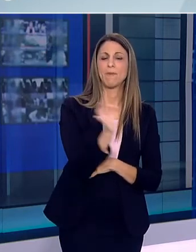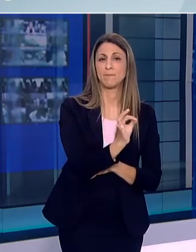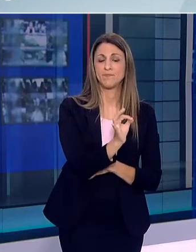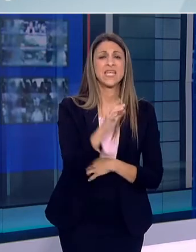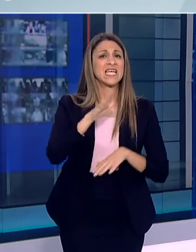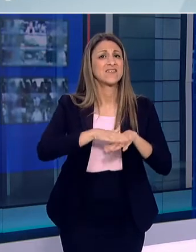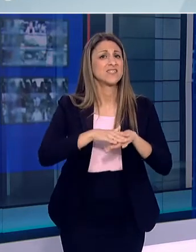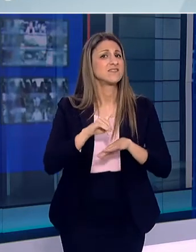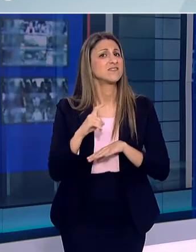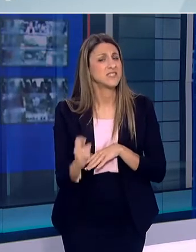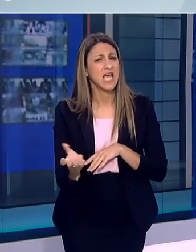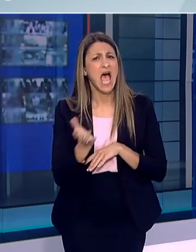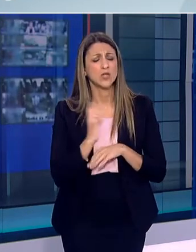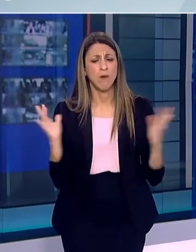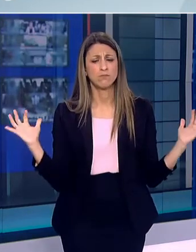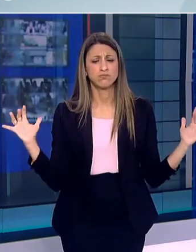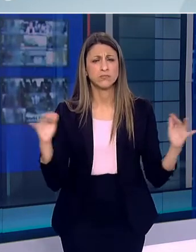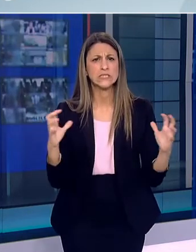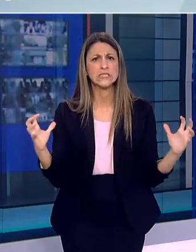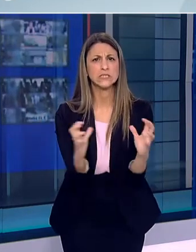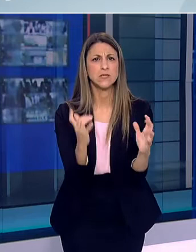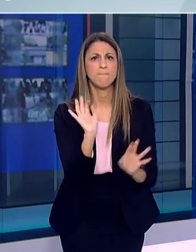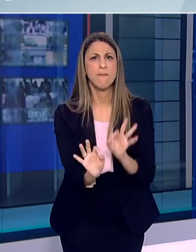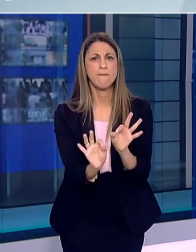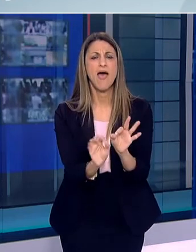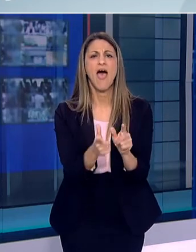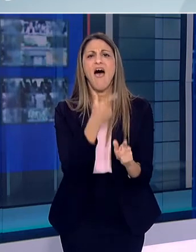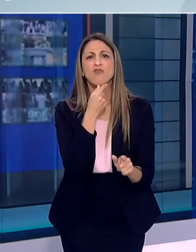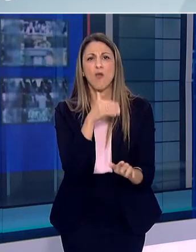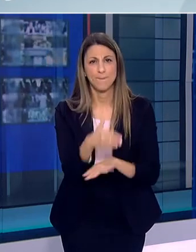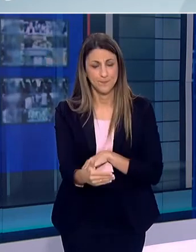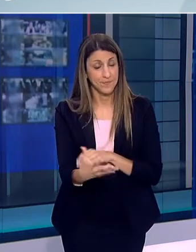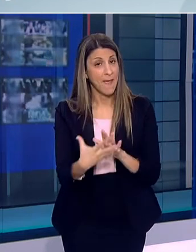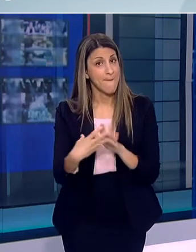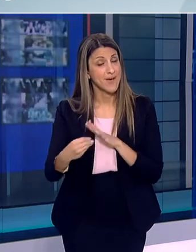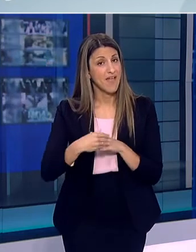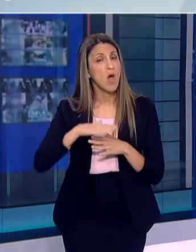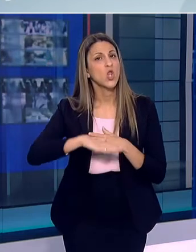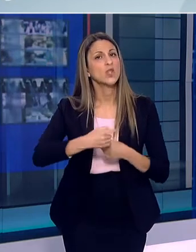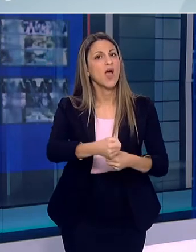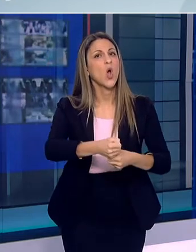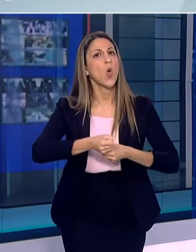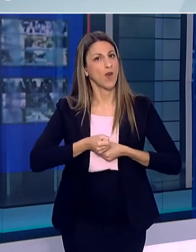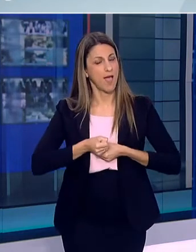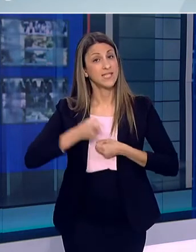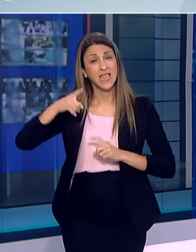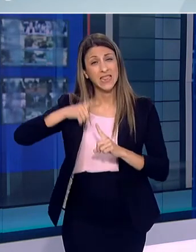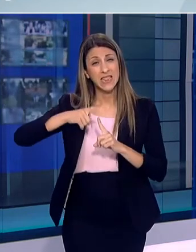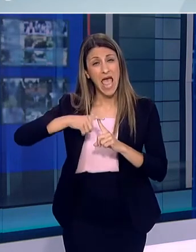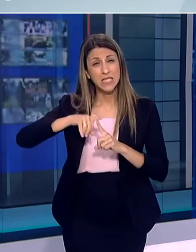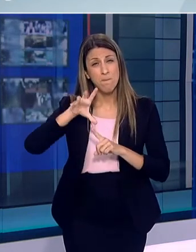κλειστούς χώρους με μαζικό συνωστισμό ατόμων. Στη Νότια Κορέα με το εξαιρετικό σύστημα ανείχνευση και ηχνηλάτηση επαφών